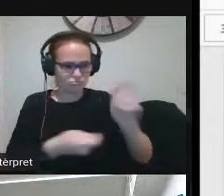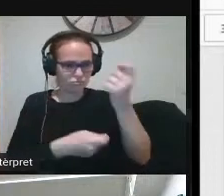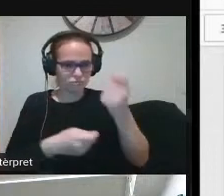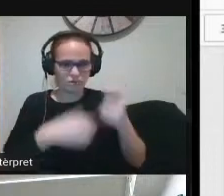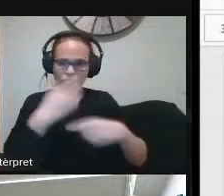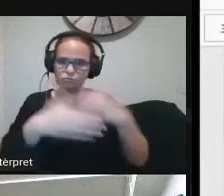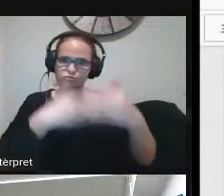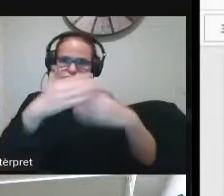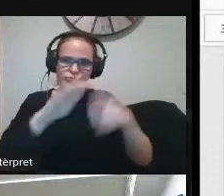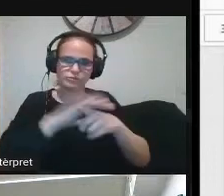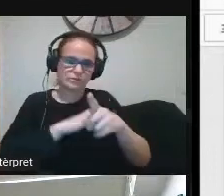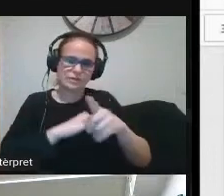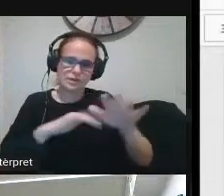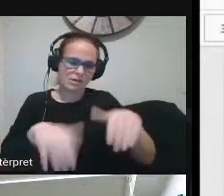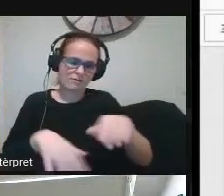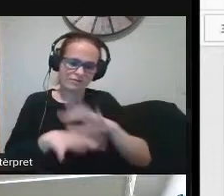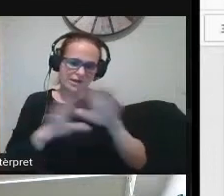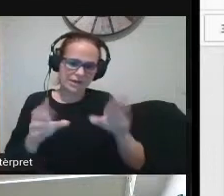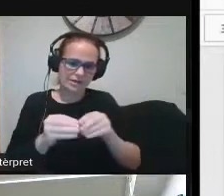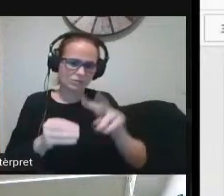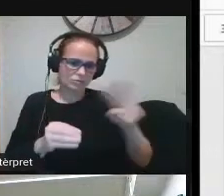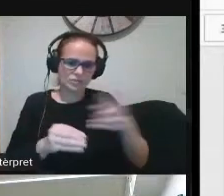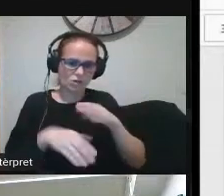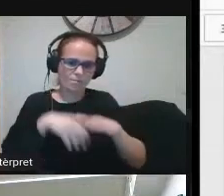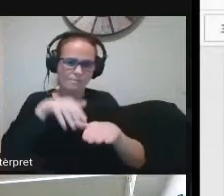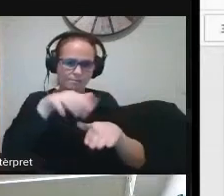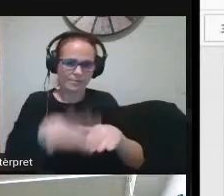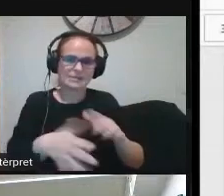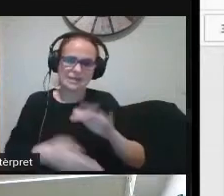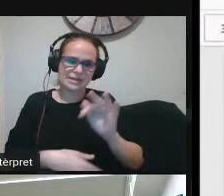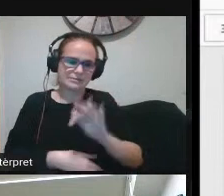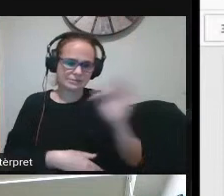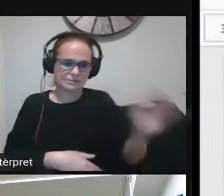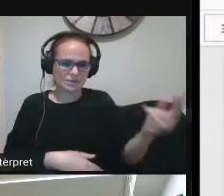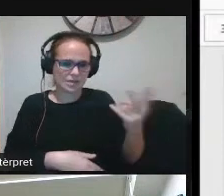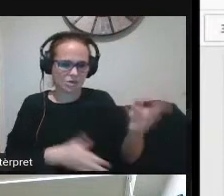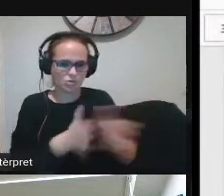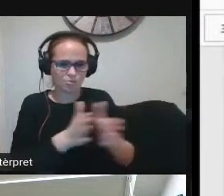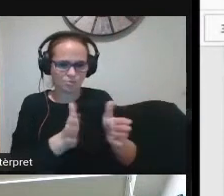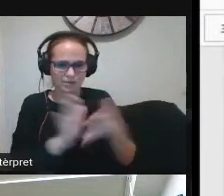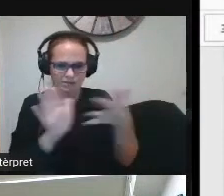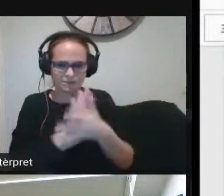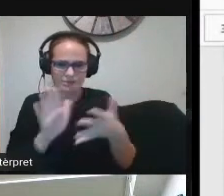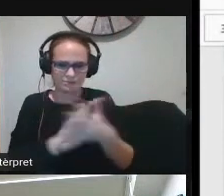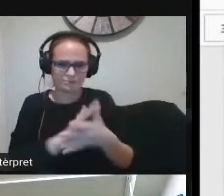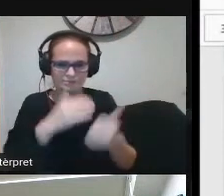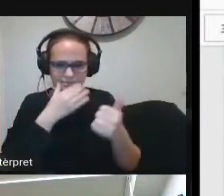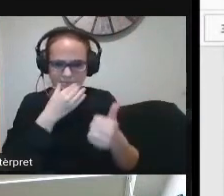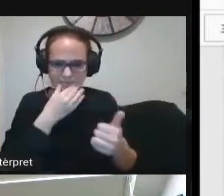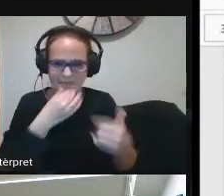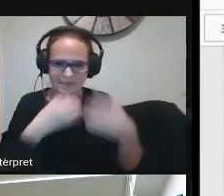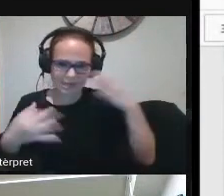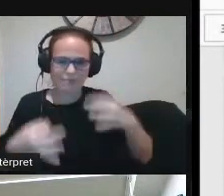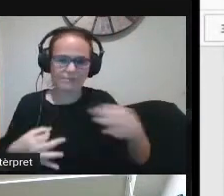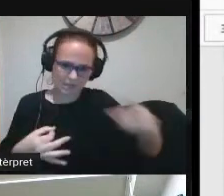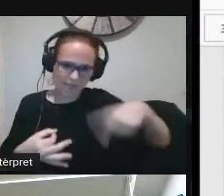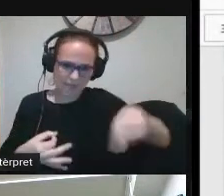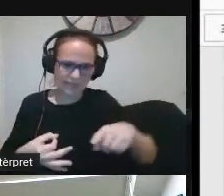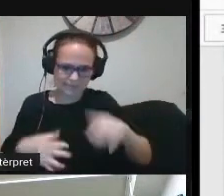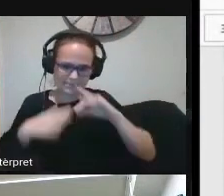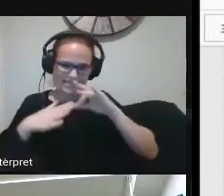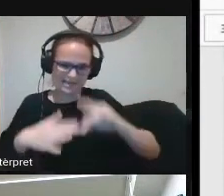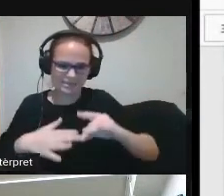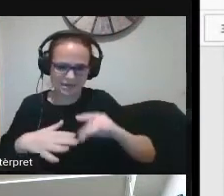diagnosi va quedar una mica obsoleta i vam haver de fer un segon pas i deixo pas als meus companys que són realment els que lideren aquests